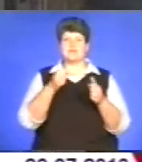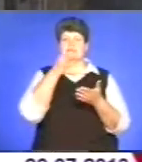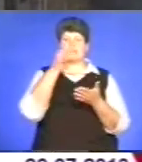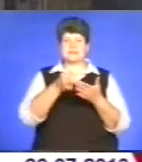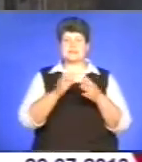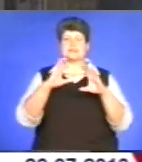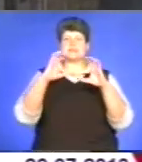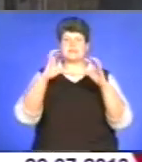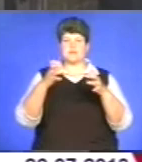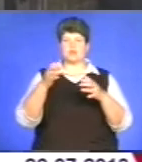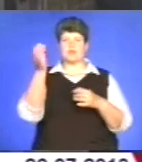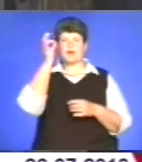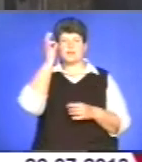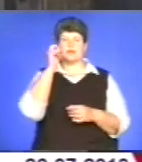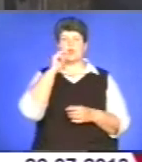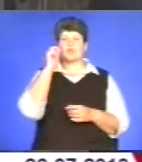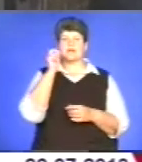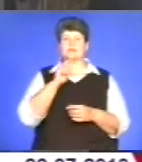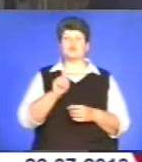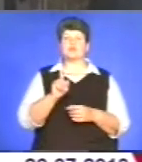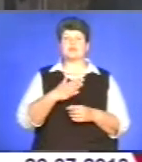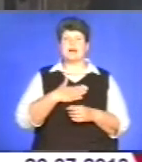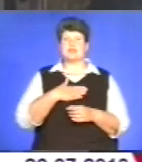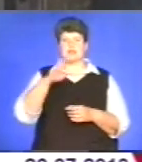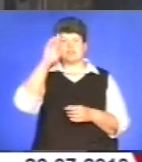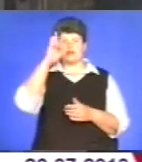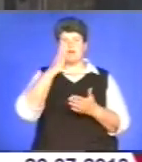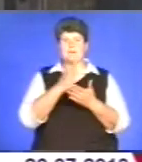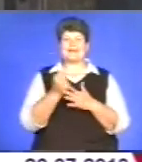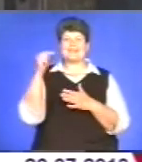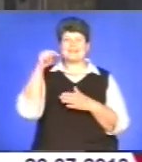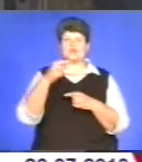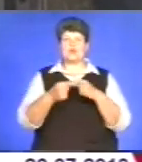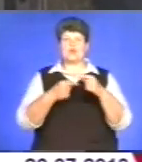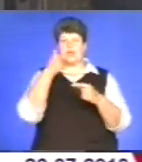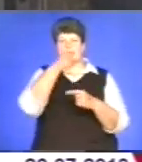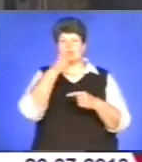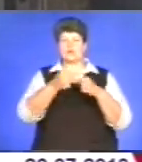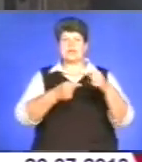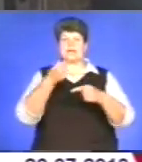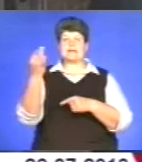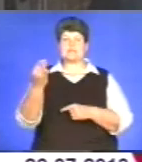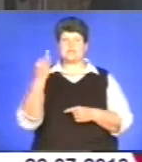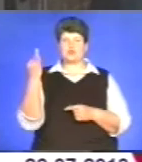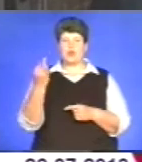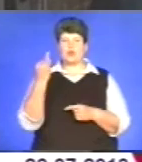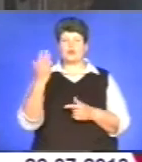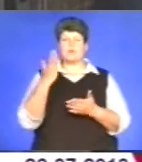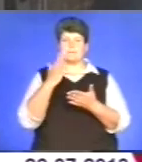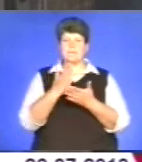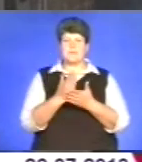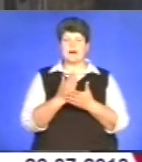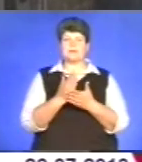раз нагадати українцям, що наша держава має тисячолітню історію, що наша держава, наша українська церква має